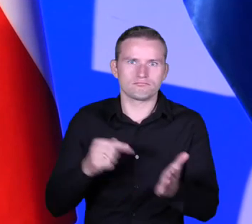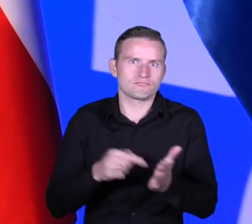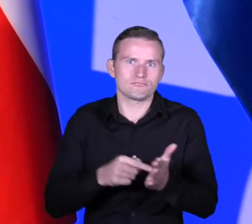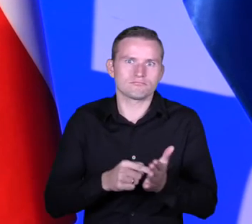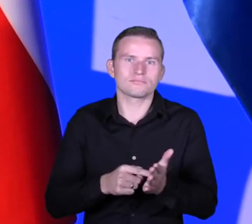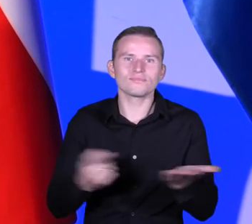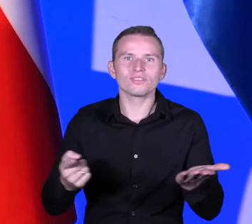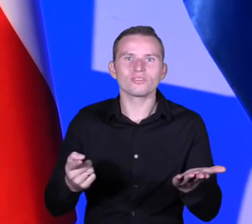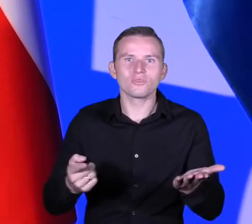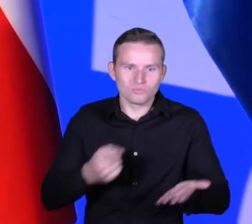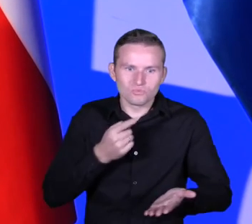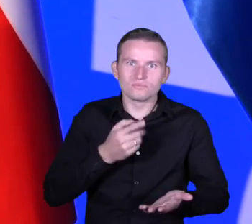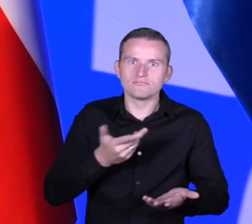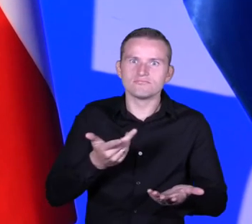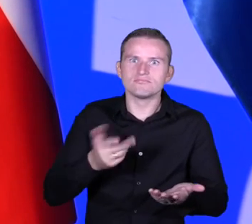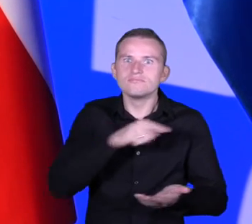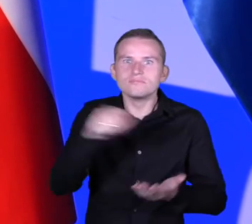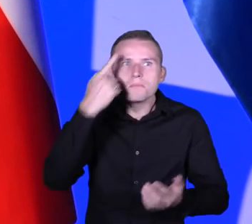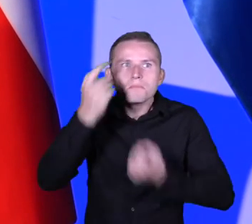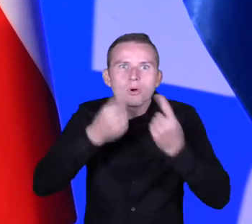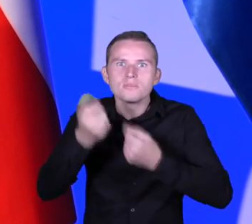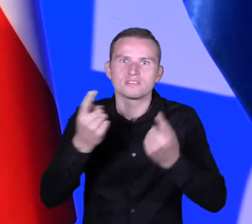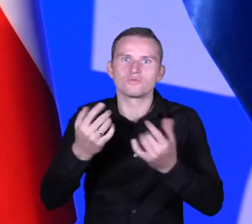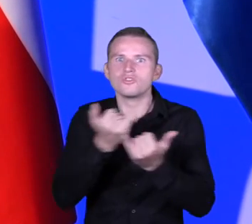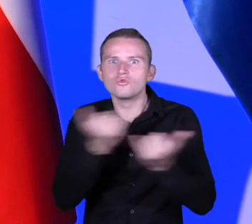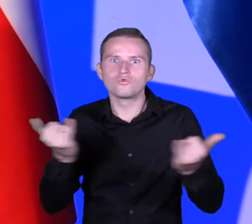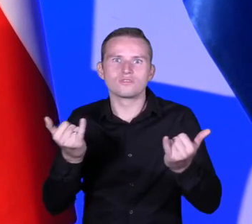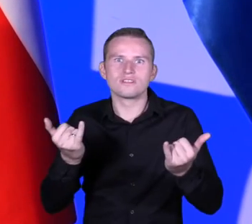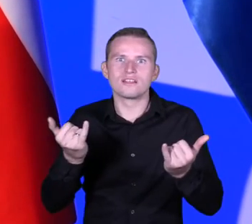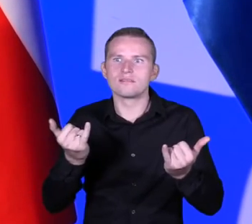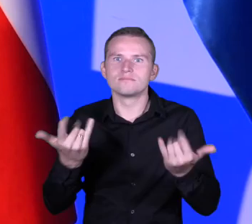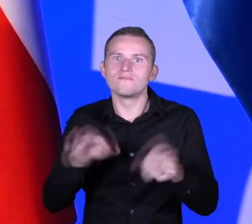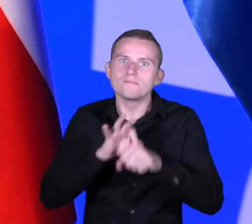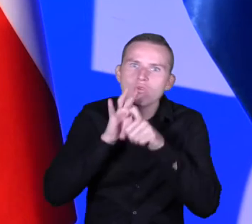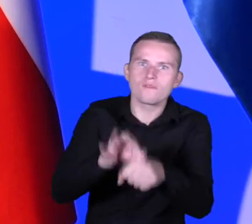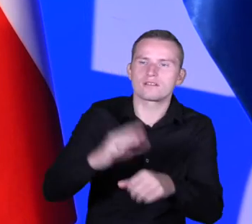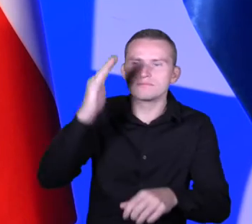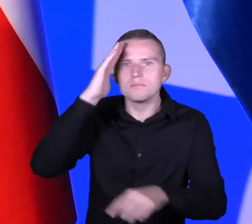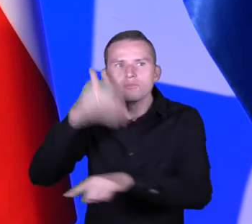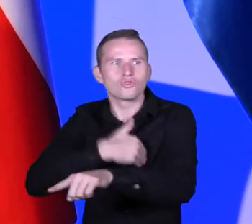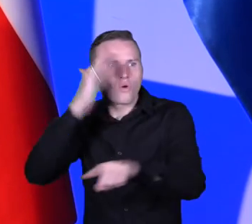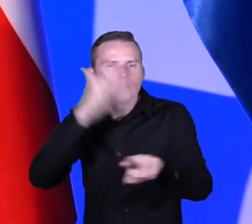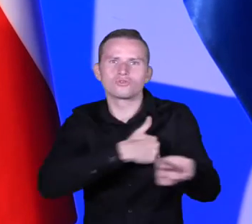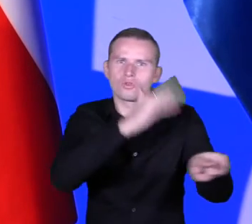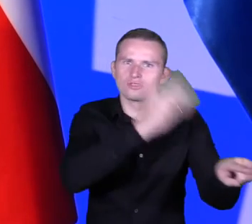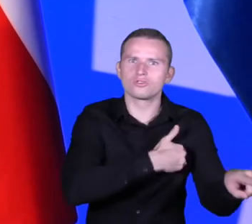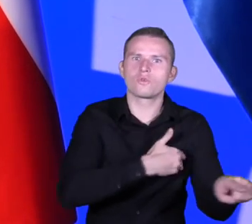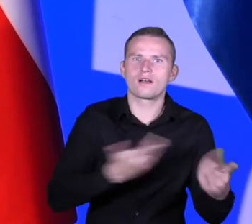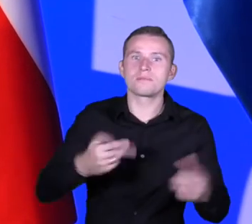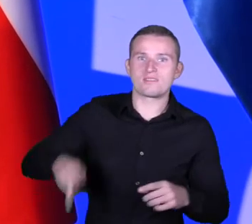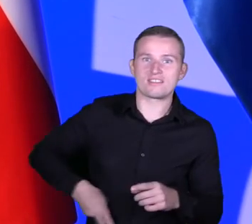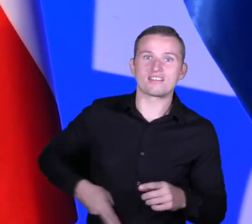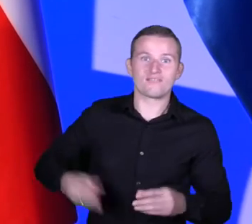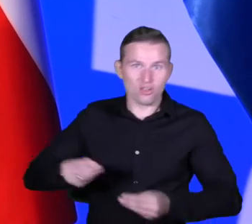podatny grunt znajdą Państwa pomysły i rozwiązania właśnie w polskiej szkole, we współpracę tutaj z Ministerstwem Rozwoju i oczywiście we